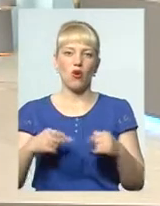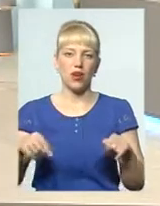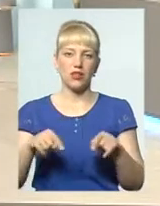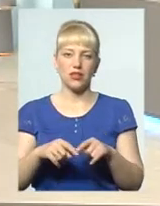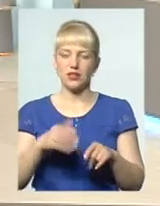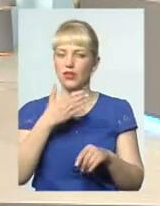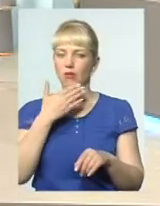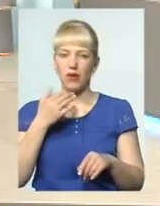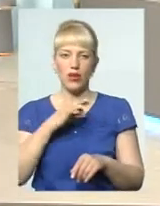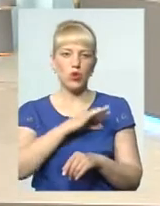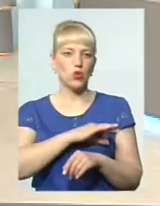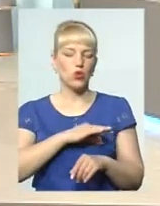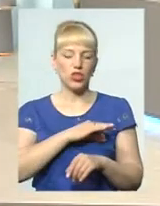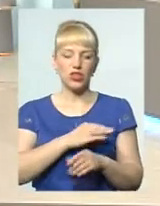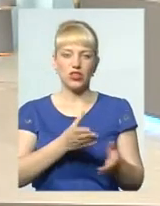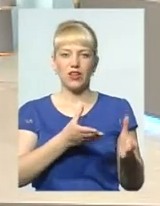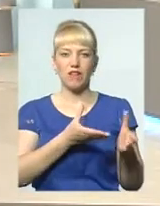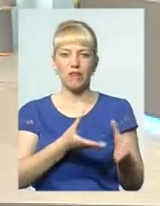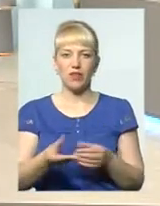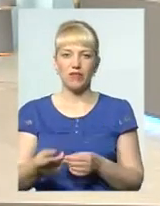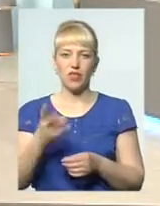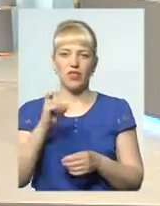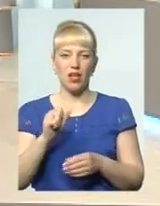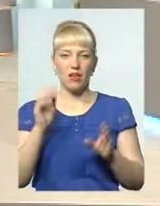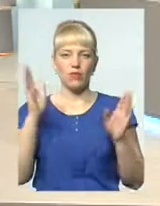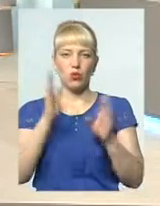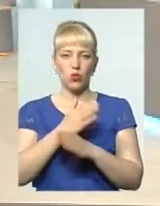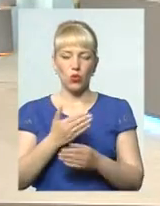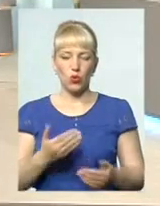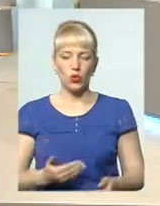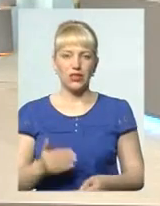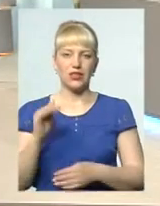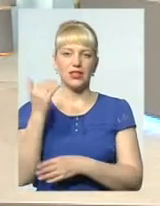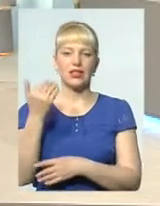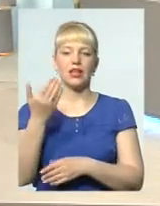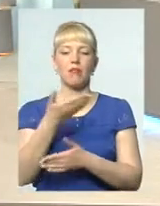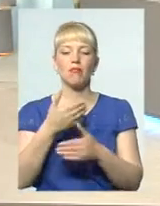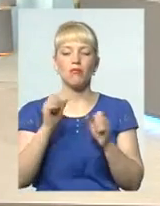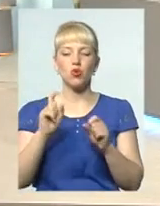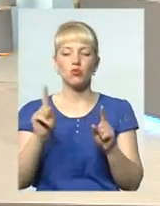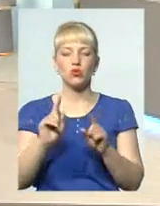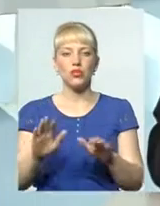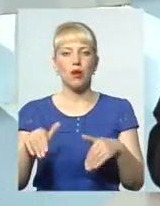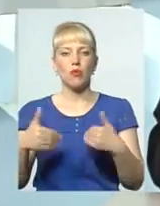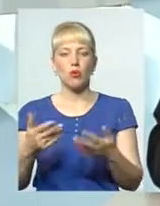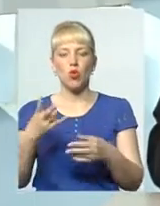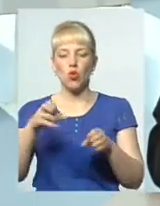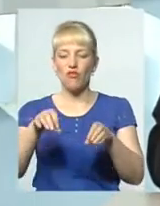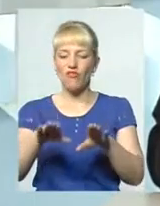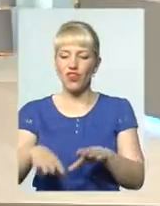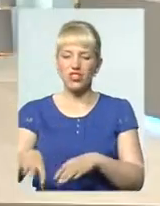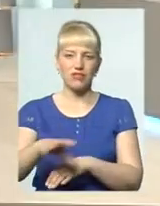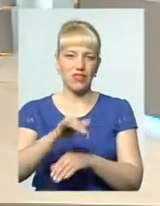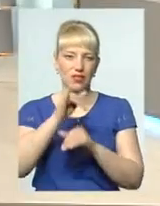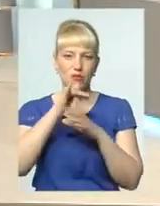має юридичних важелів впливу на долю дитини. ми можемо щось запропонувати, але вирішити ми цього не можемо. тут дуже